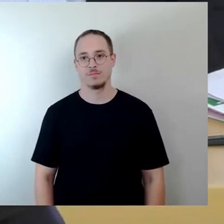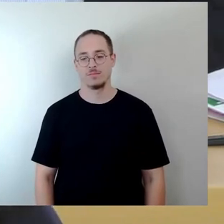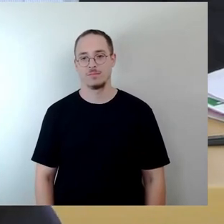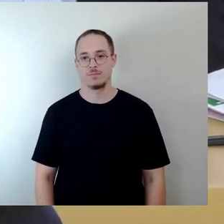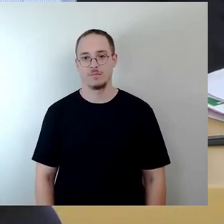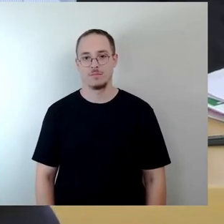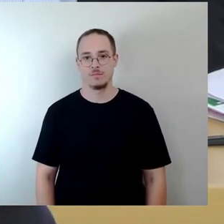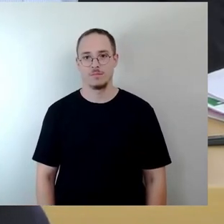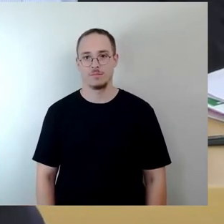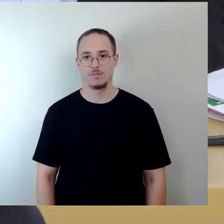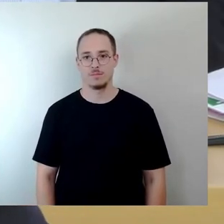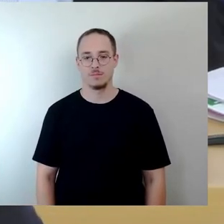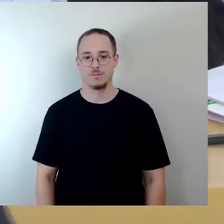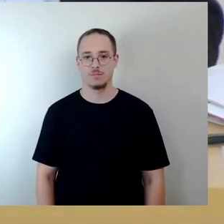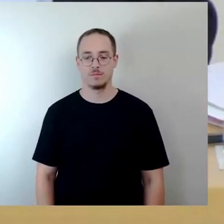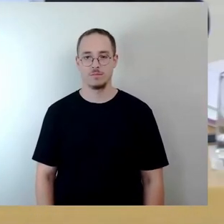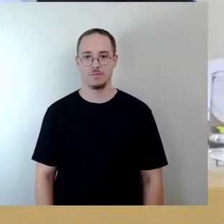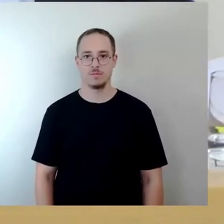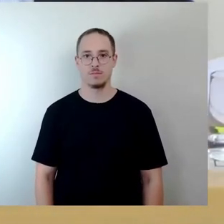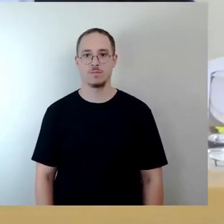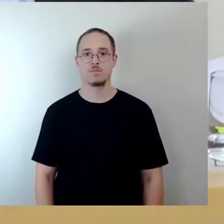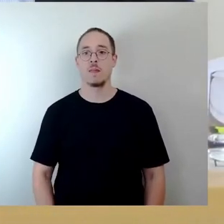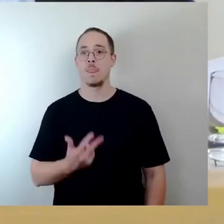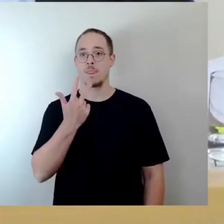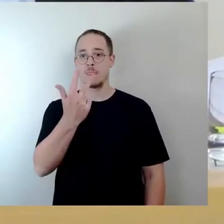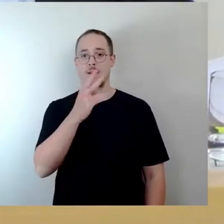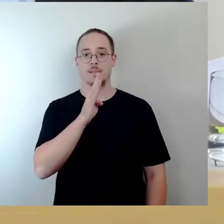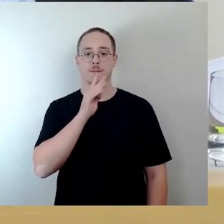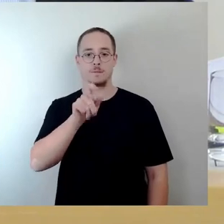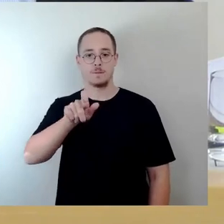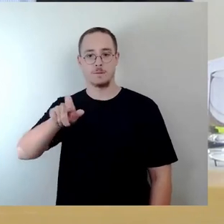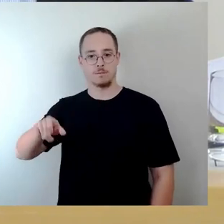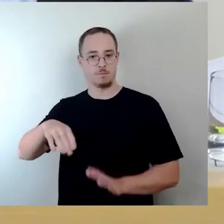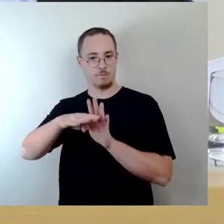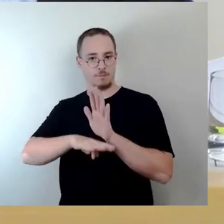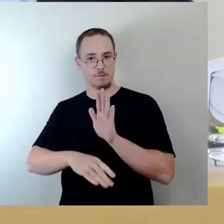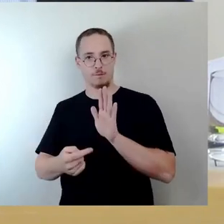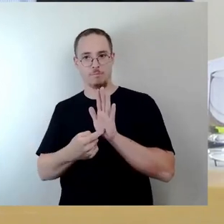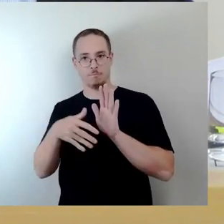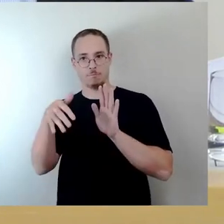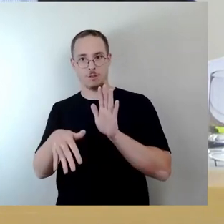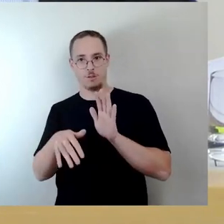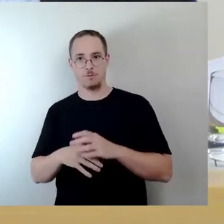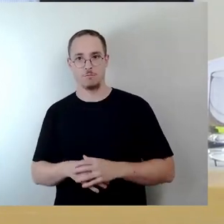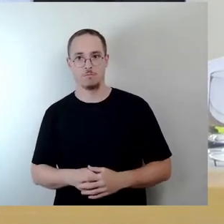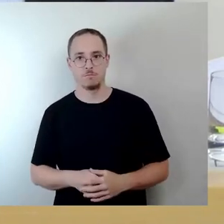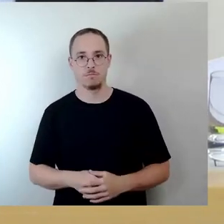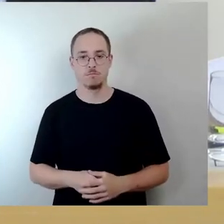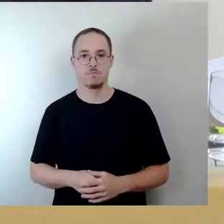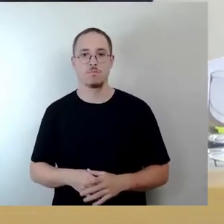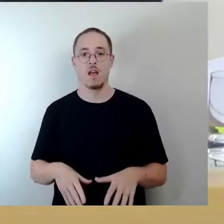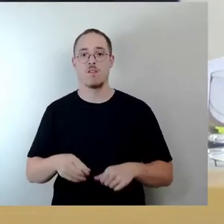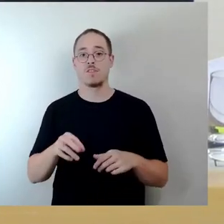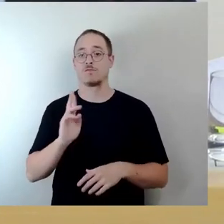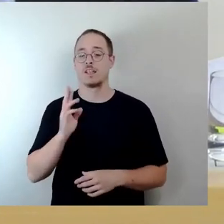Hier sind drei Redner auf der Liste. Wir würden hier anfangen mit der CDU, wenn